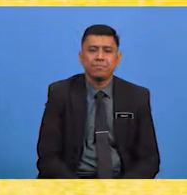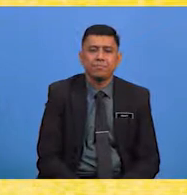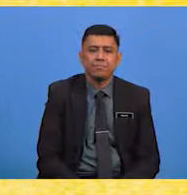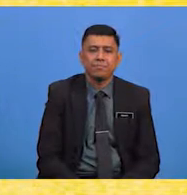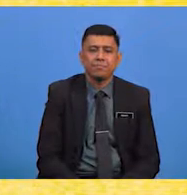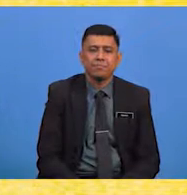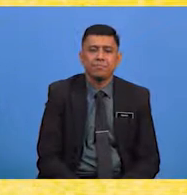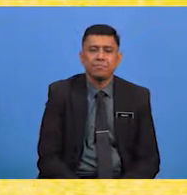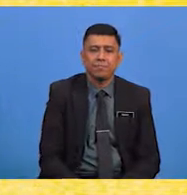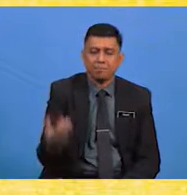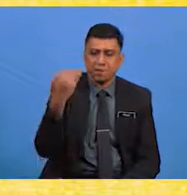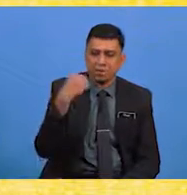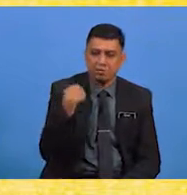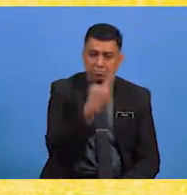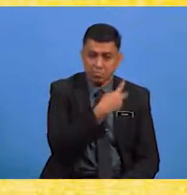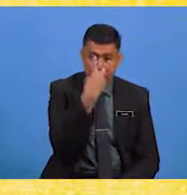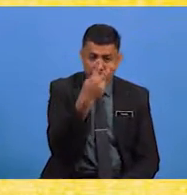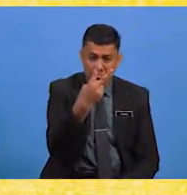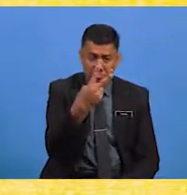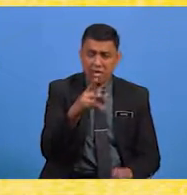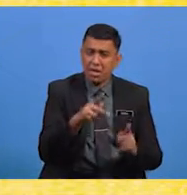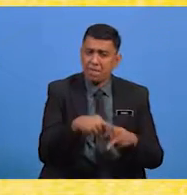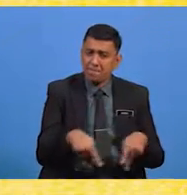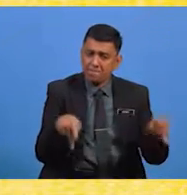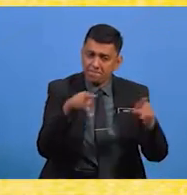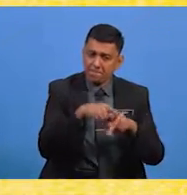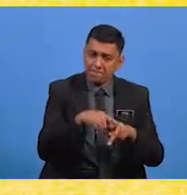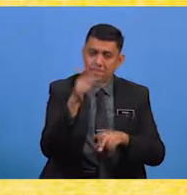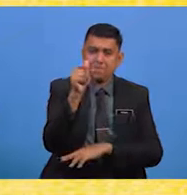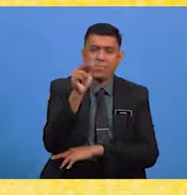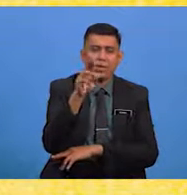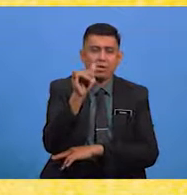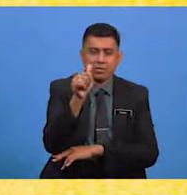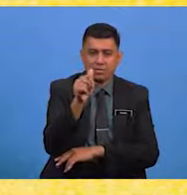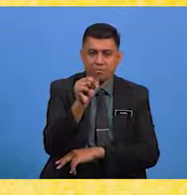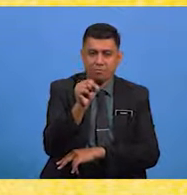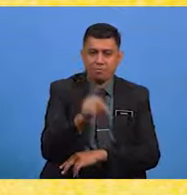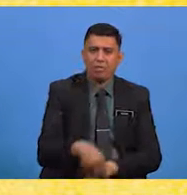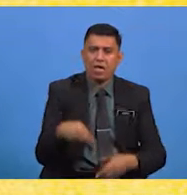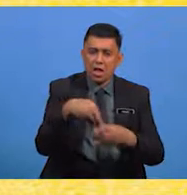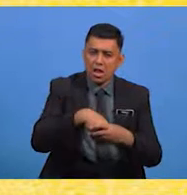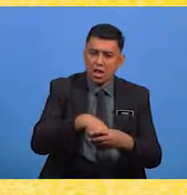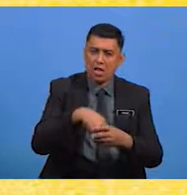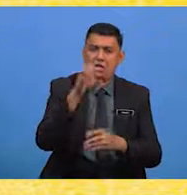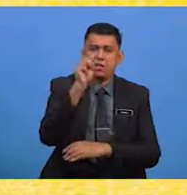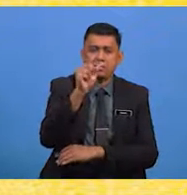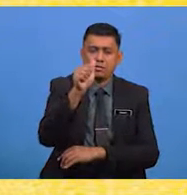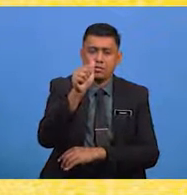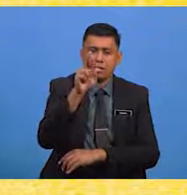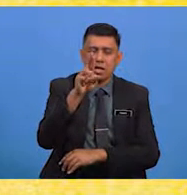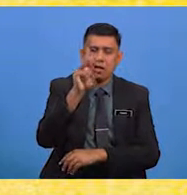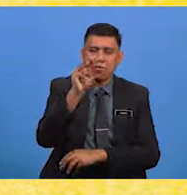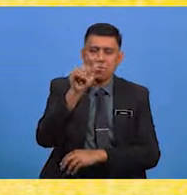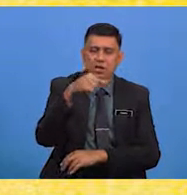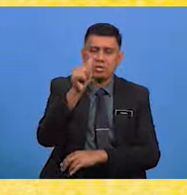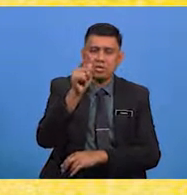Mari kita lihat pula Kepentingan karya dalam konteks sarwa jagat Dalam masyarakat